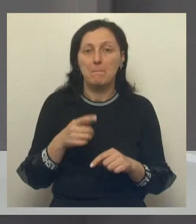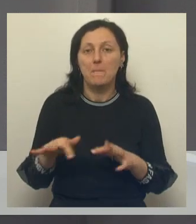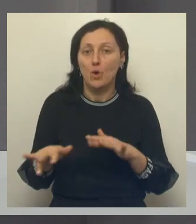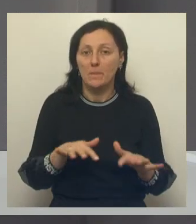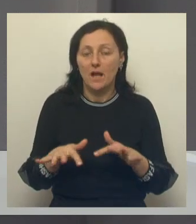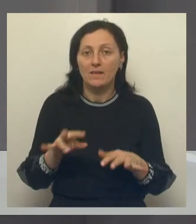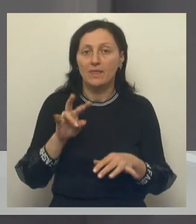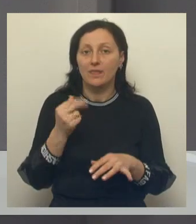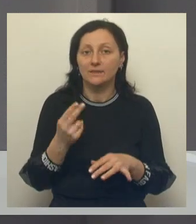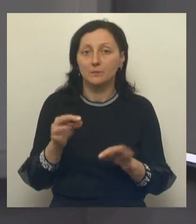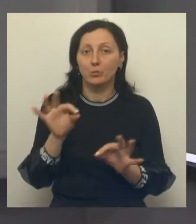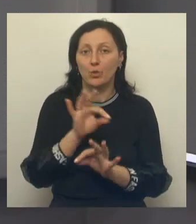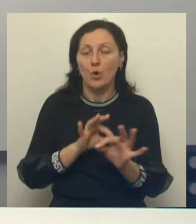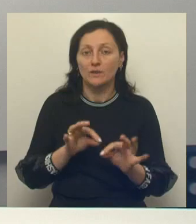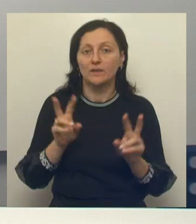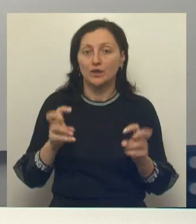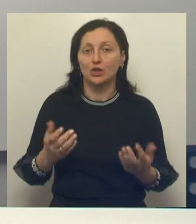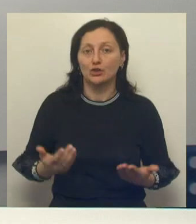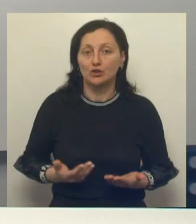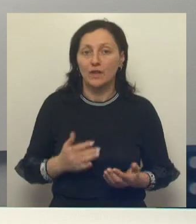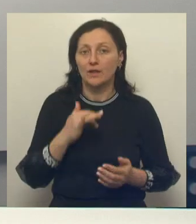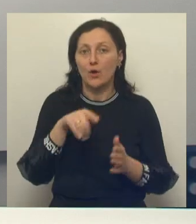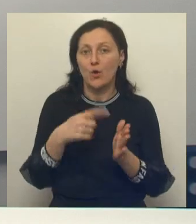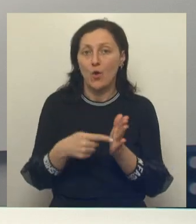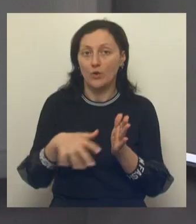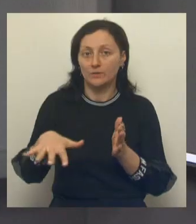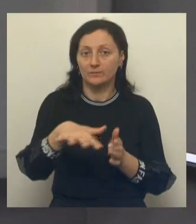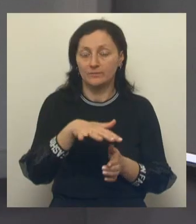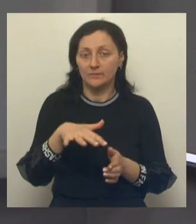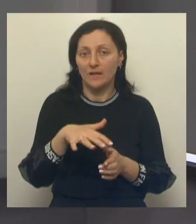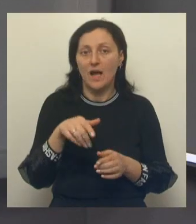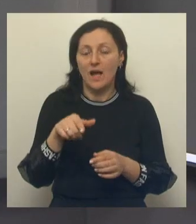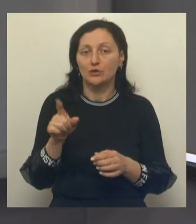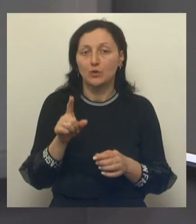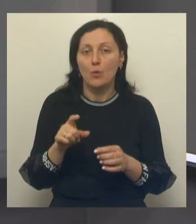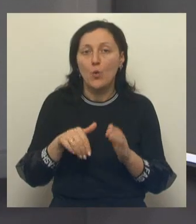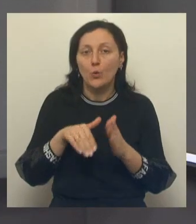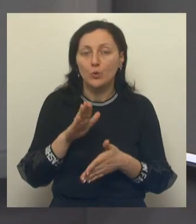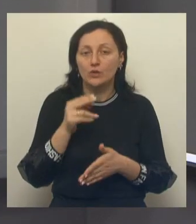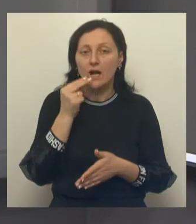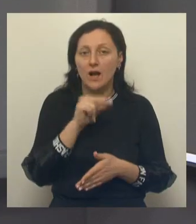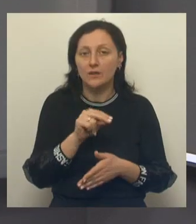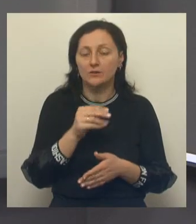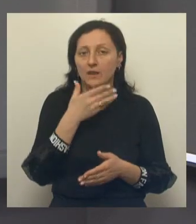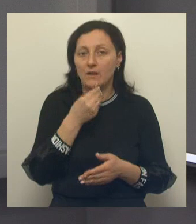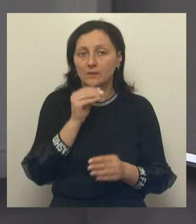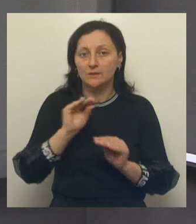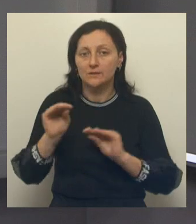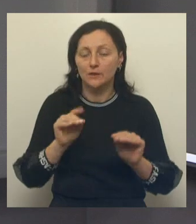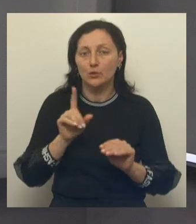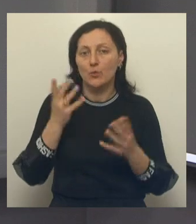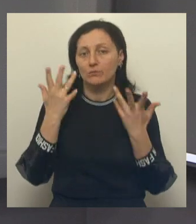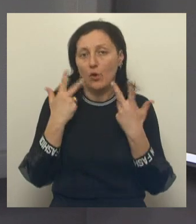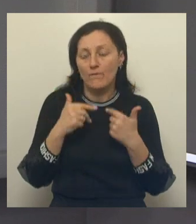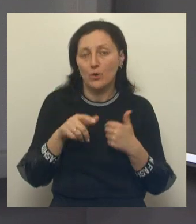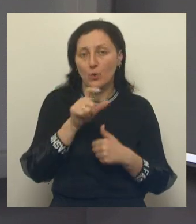национального проекта «Жилье и городская среда». Его цель – повысить качество благоустройства, комфорта, проживания